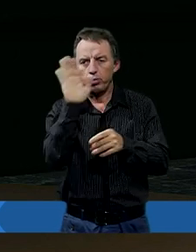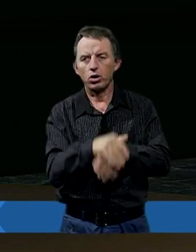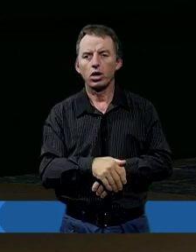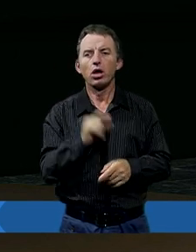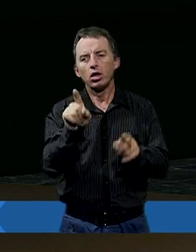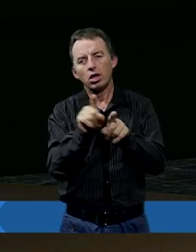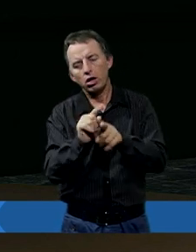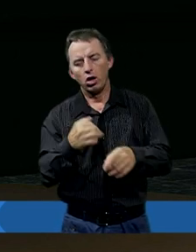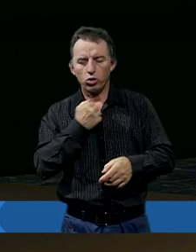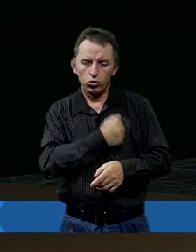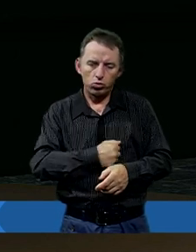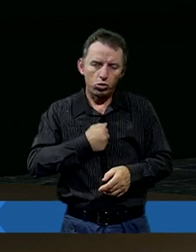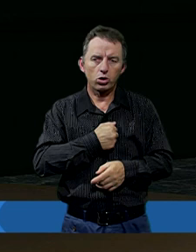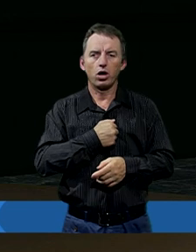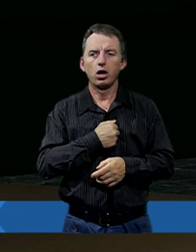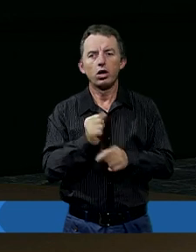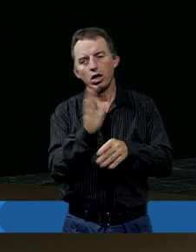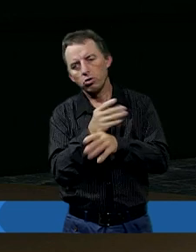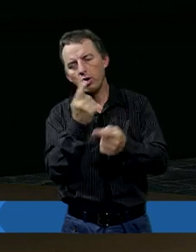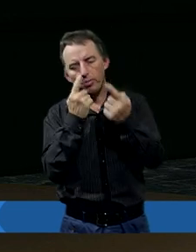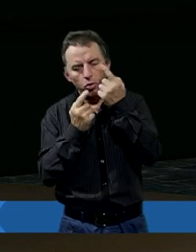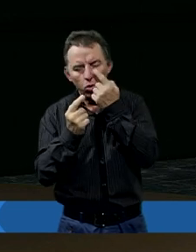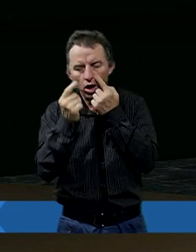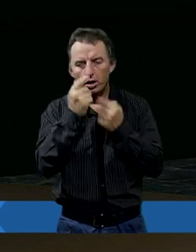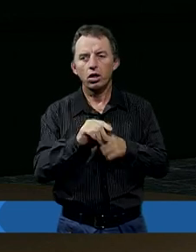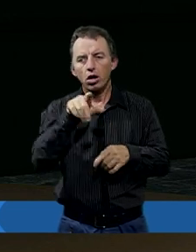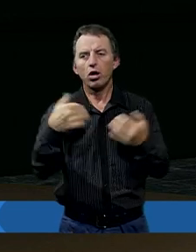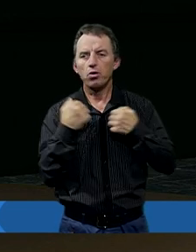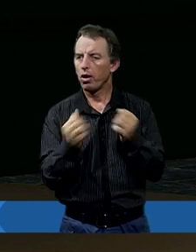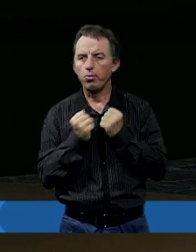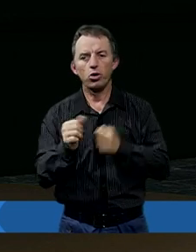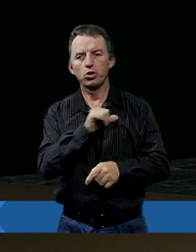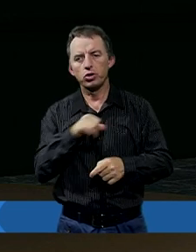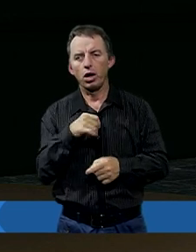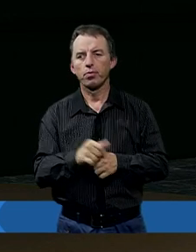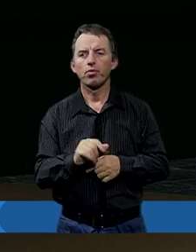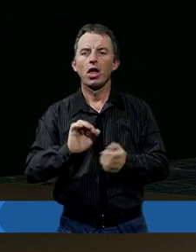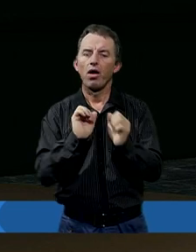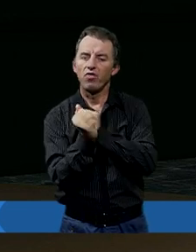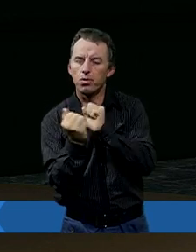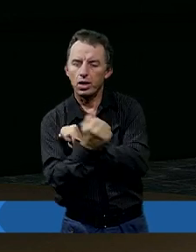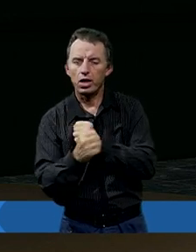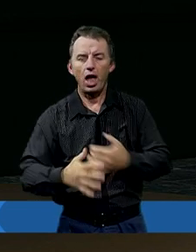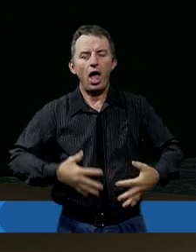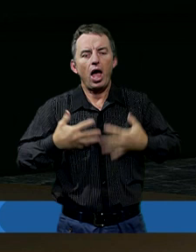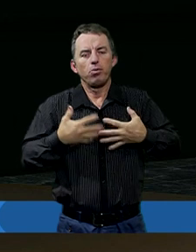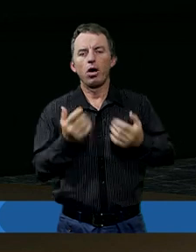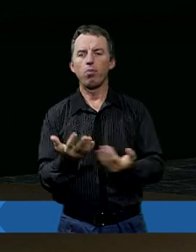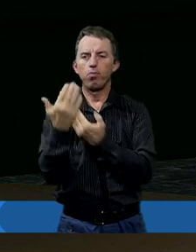stronę Boga, ale też dni smutku, dni, kiedy płaczą. Biblia nie boi się wymieniać emocje